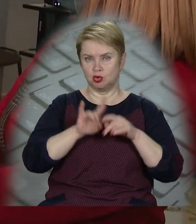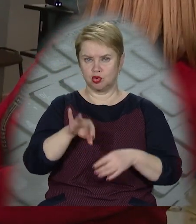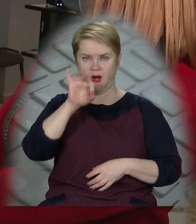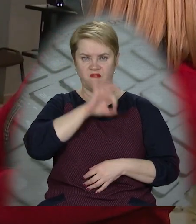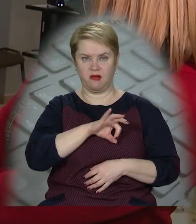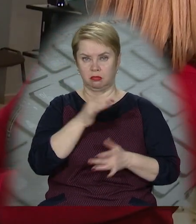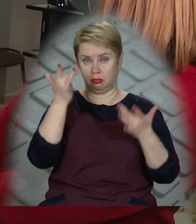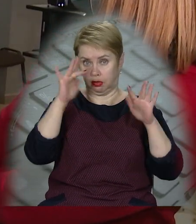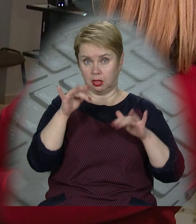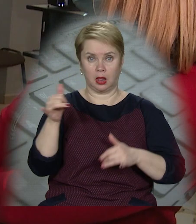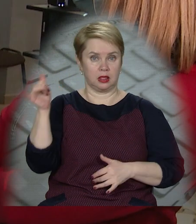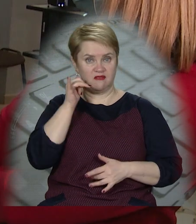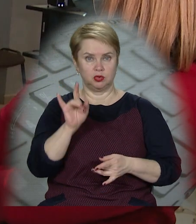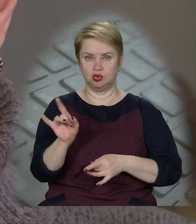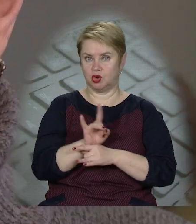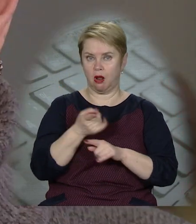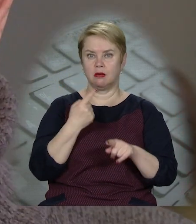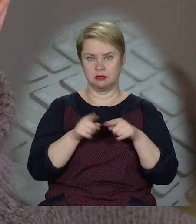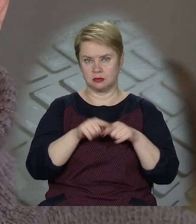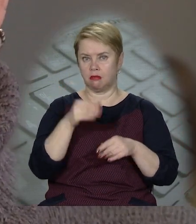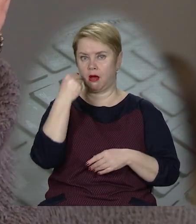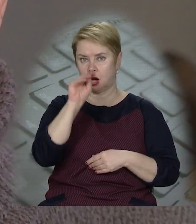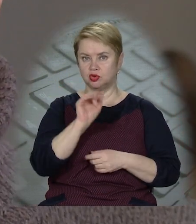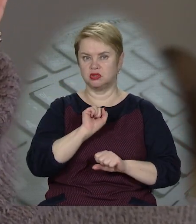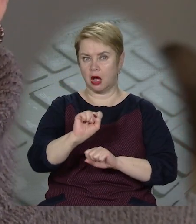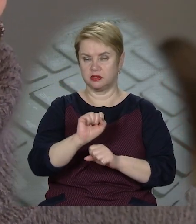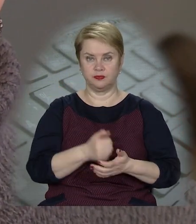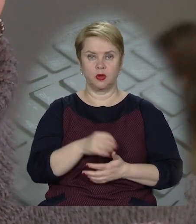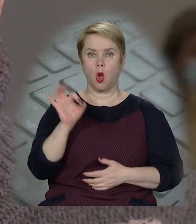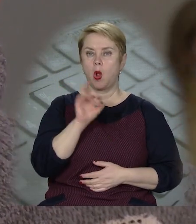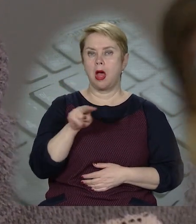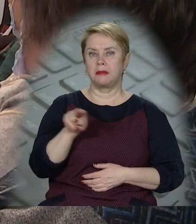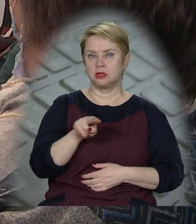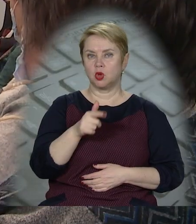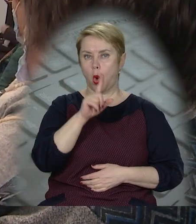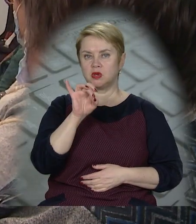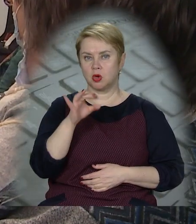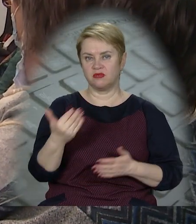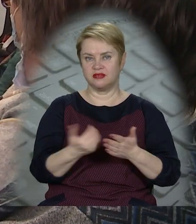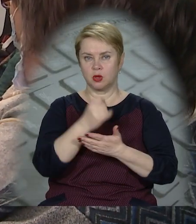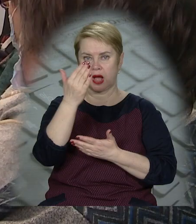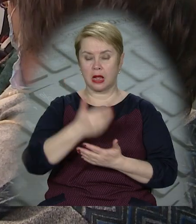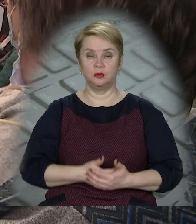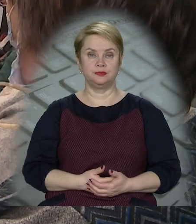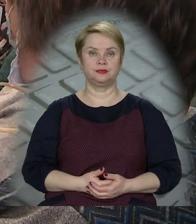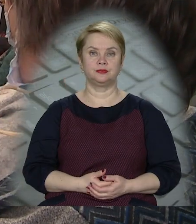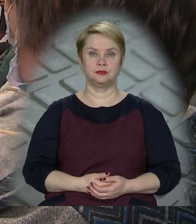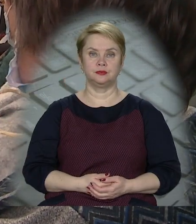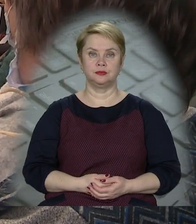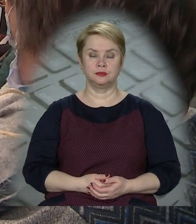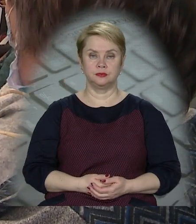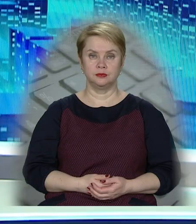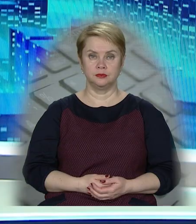що ефект несподіванки для телефонних шахраїв – це найкращий захист. Олена Петриченкова, Сергій Озеров. Новини 11 каналу.